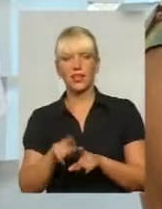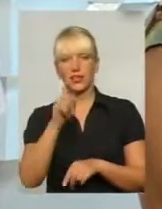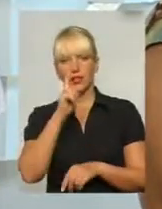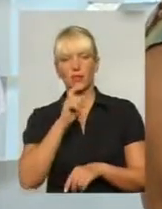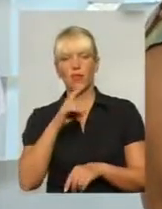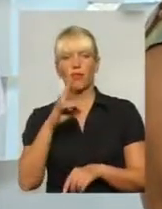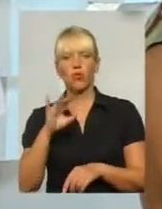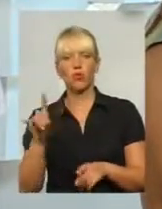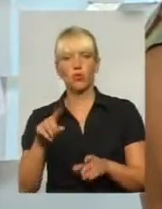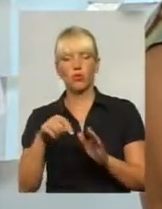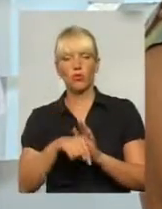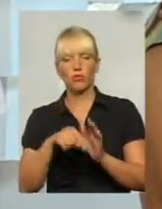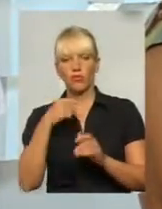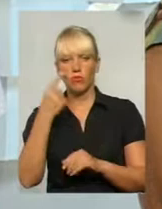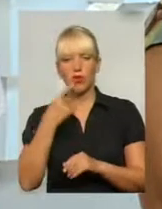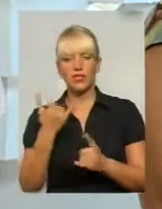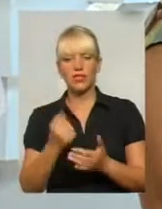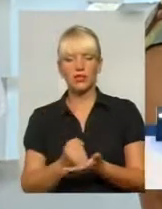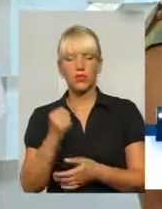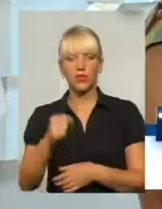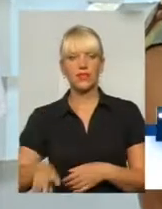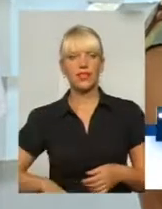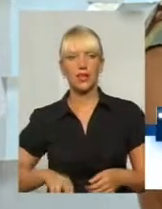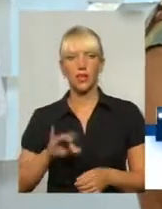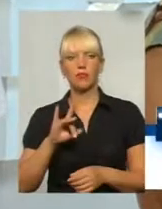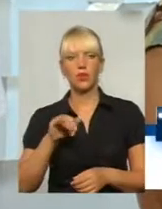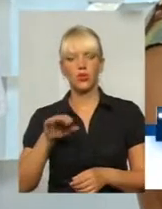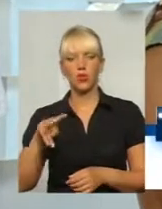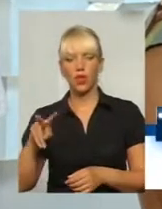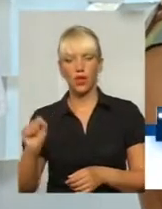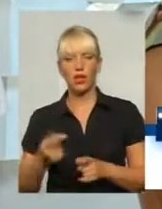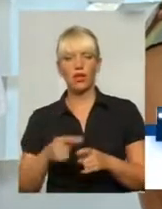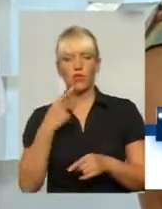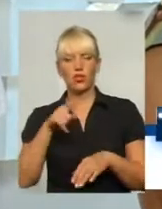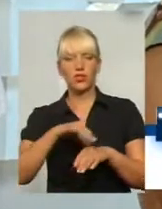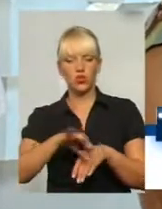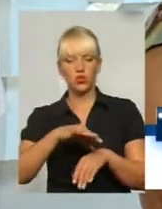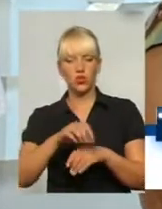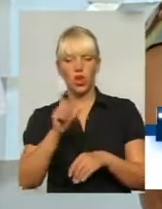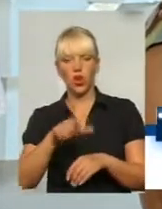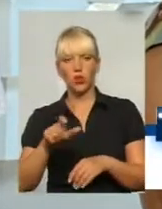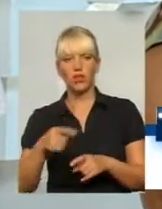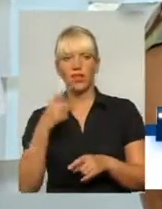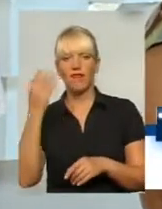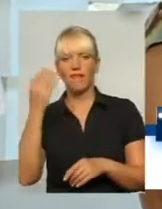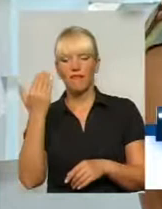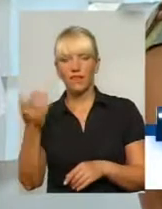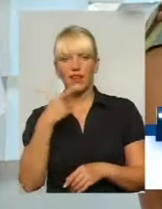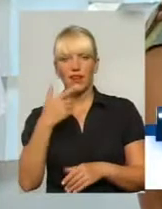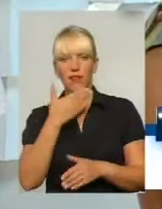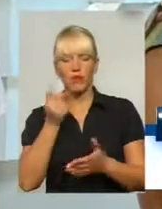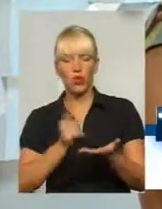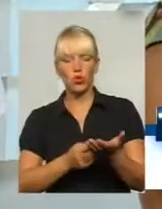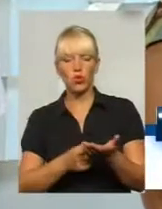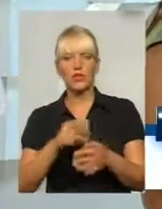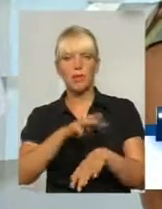про що мова. Зараз поставили директора притулка. Я сказала, що це жорстока людина. Він каже, що немає доказів. Вже міліція надала доказі міському